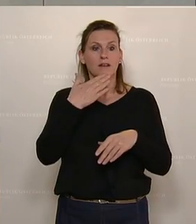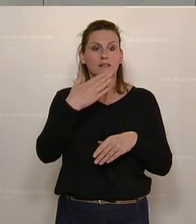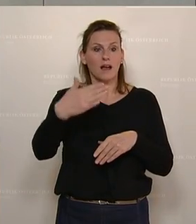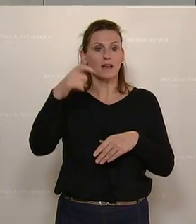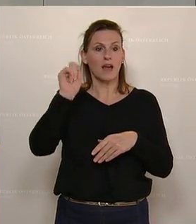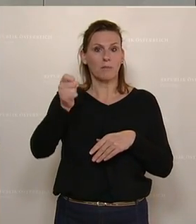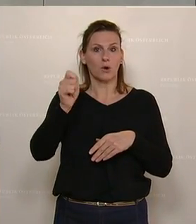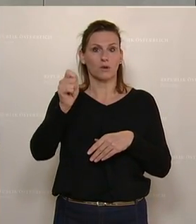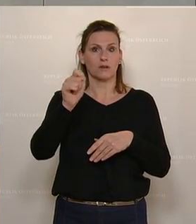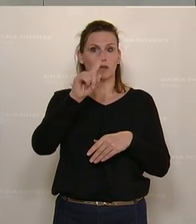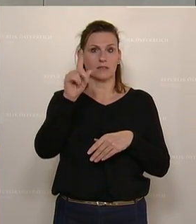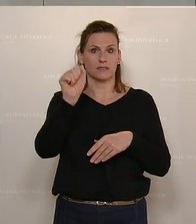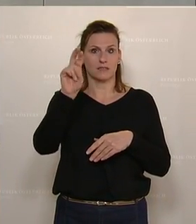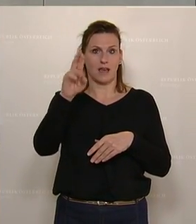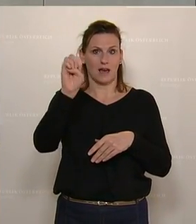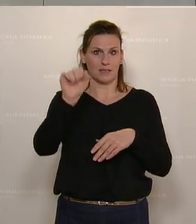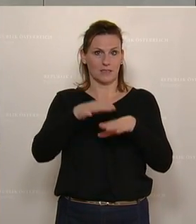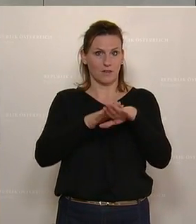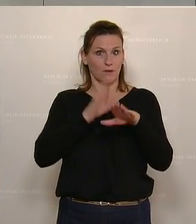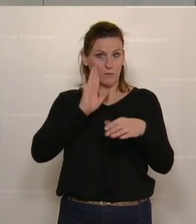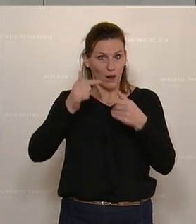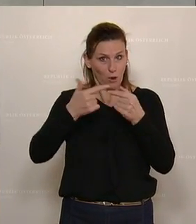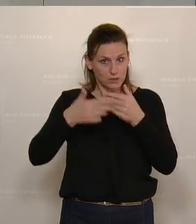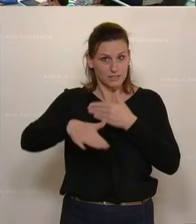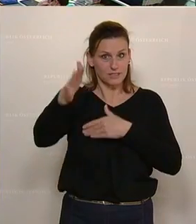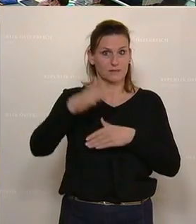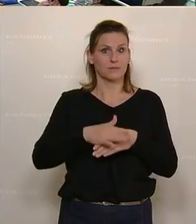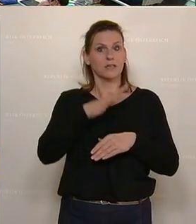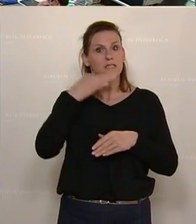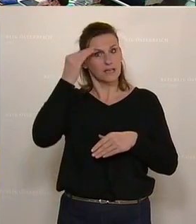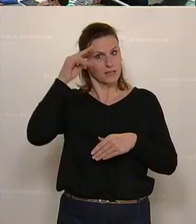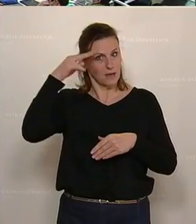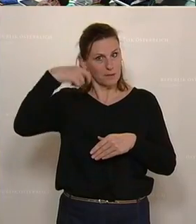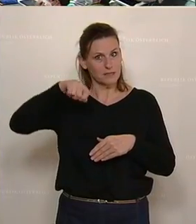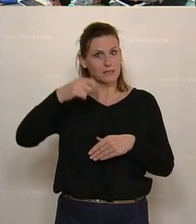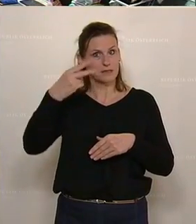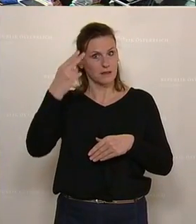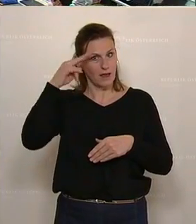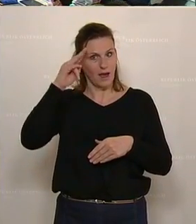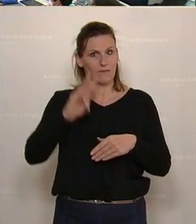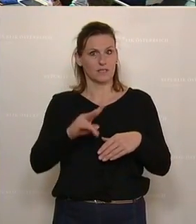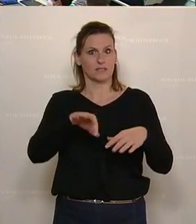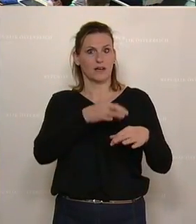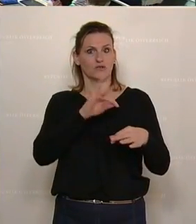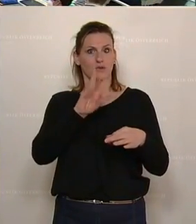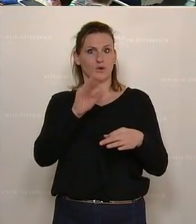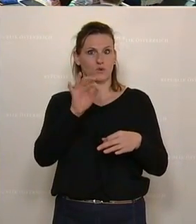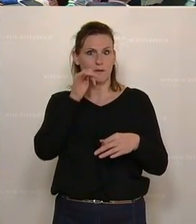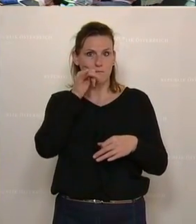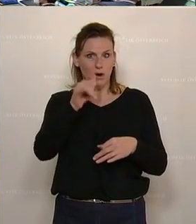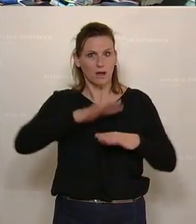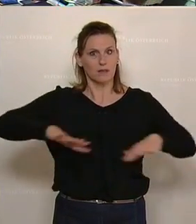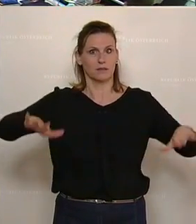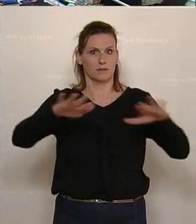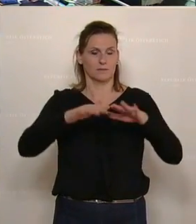Abgeordnete Zahrez beginnt. Los geht's. Ja, sehr geehrter Herr Präsident, Herr Vizekanzler, schönen guten Morgen alle